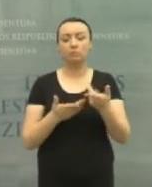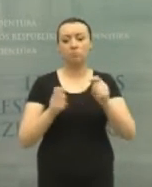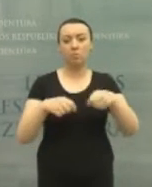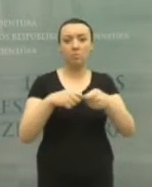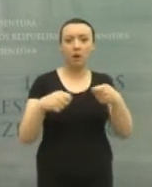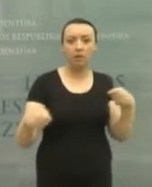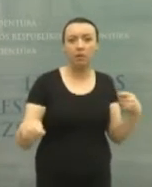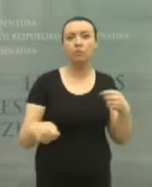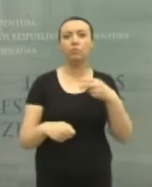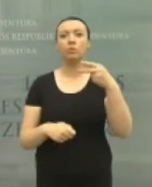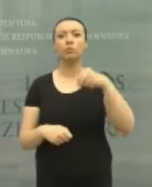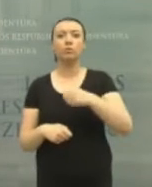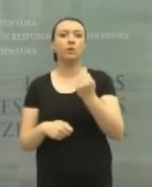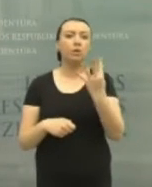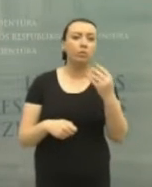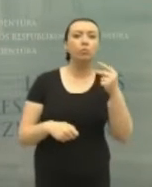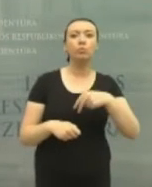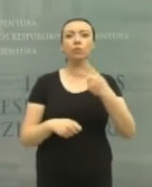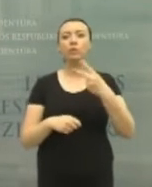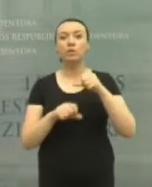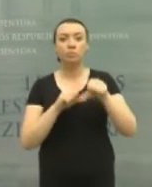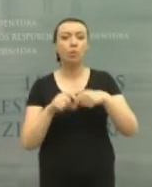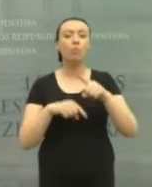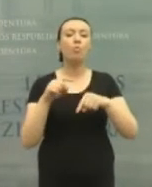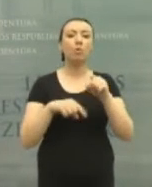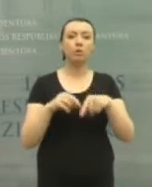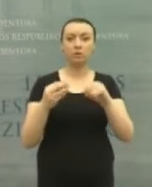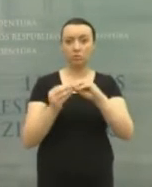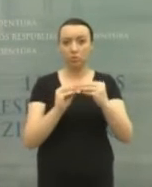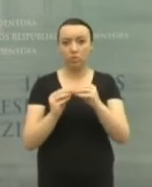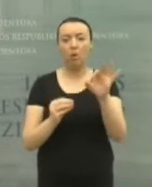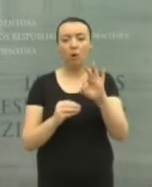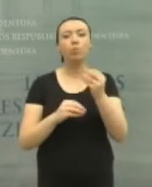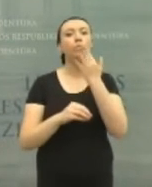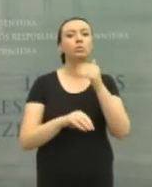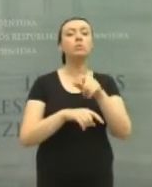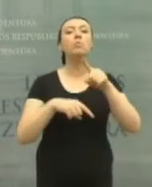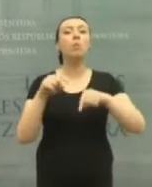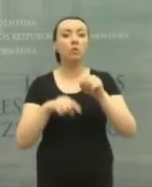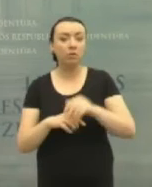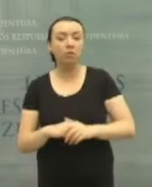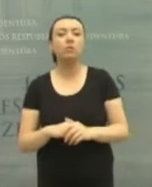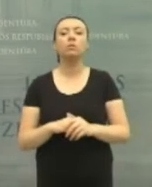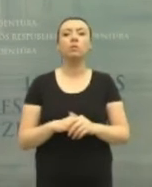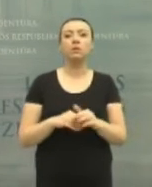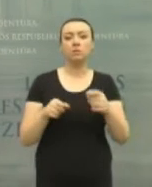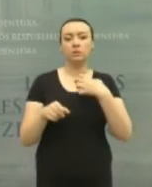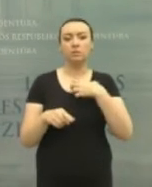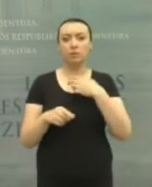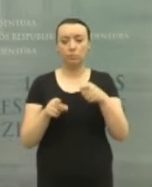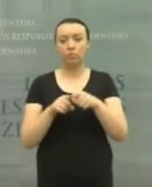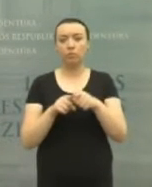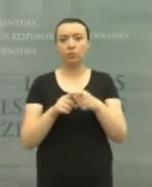pratesti tą 2014-2020 metų politinių partijų susitarimą dėl užsienio politikos, ekstrapoliuoti jį į